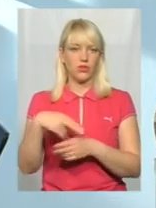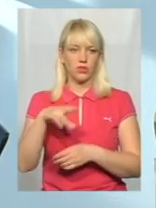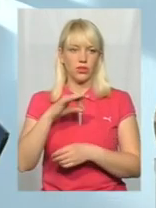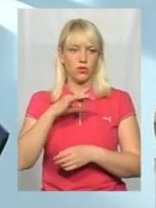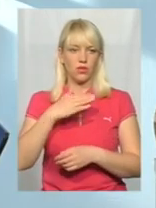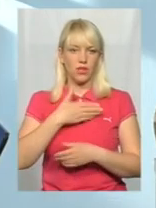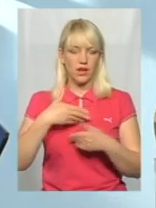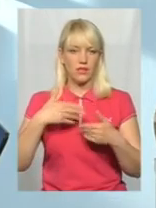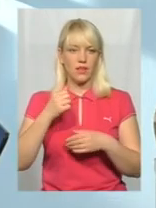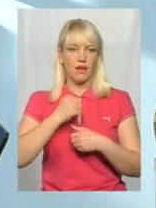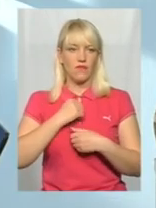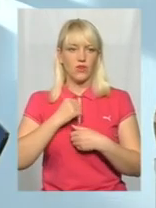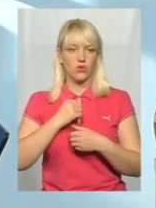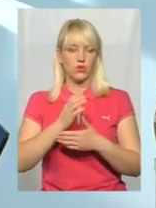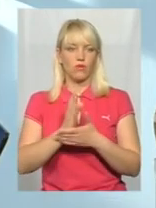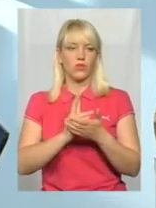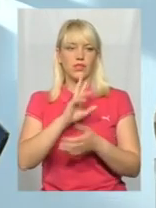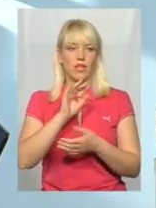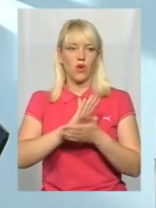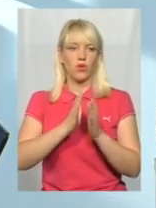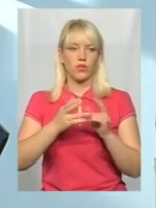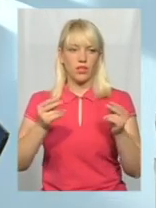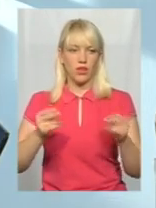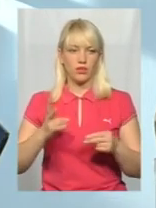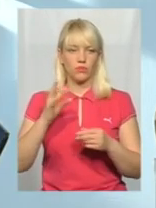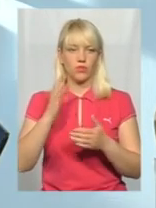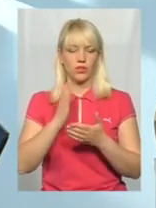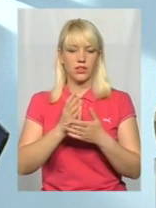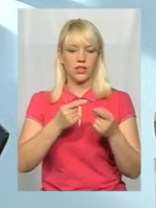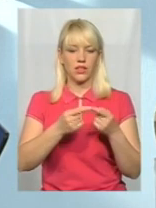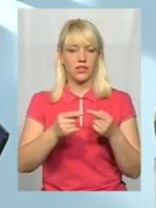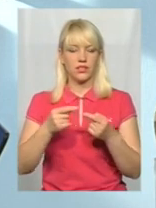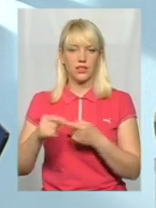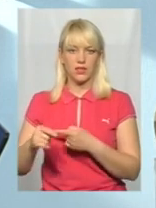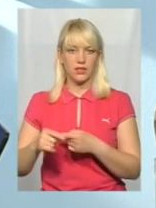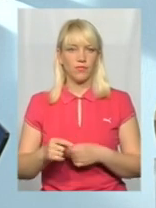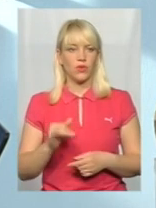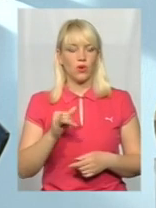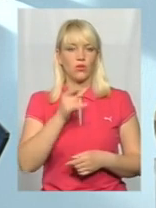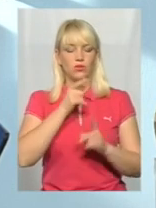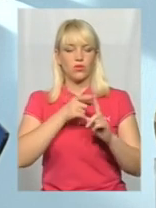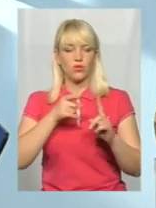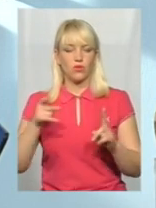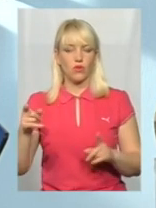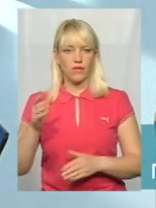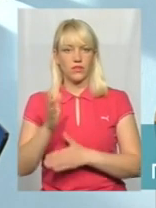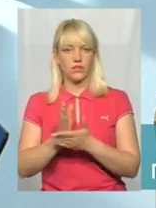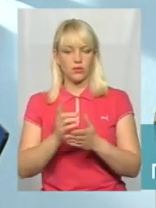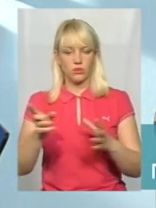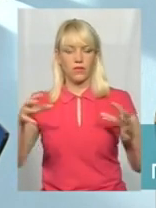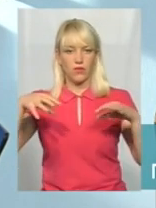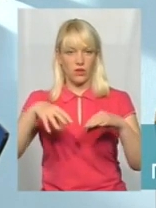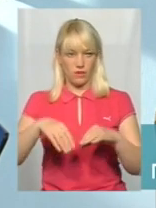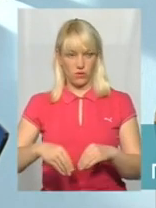контрактом. Але є певні різниці між цим, тому що строкову військову службу вона в себе включає